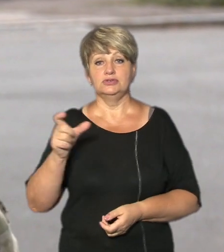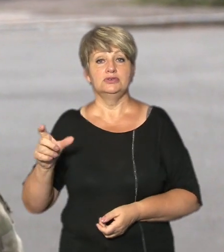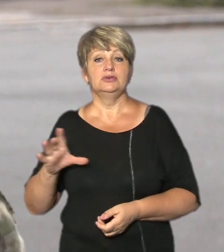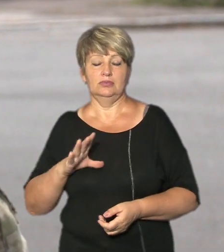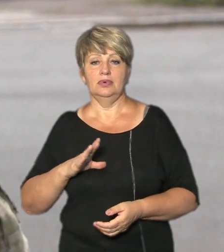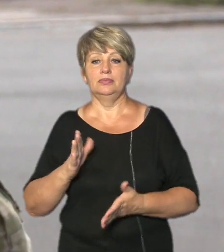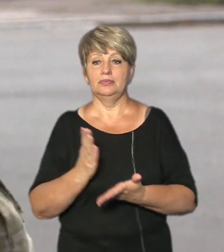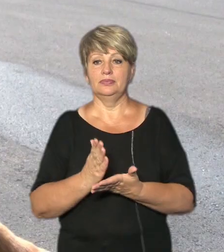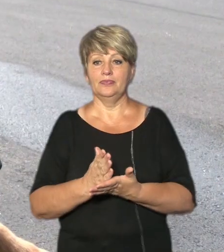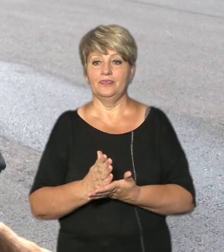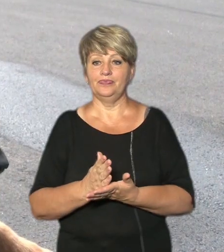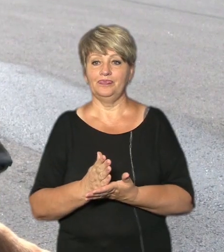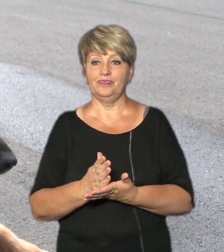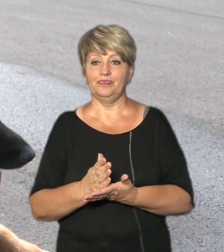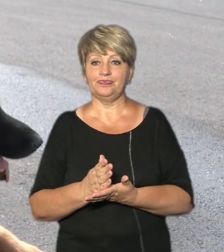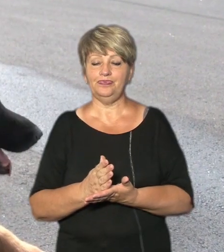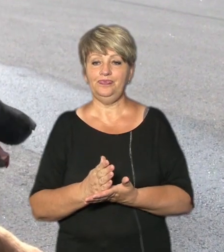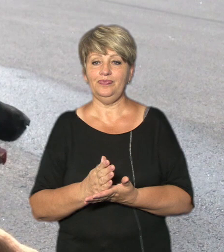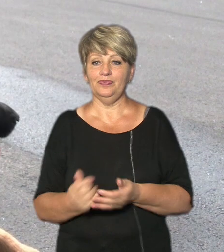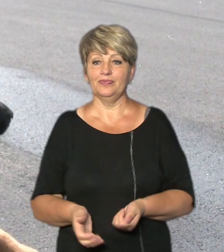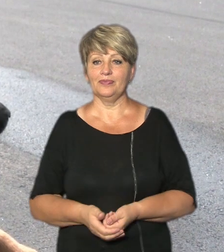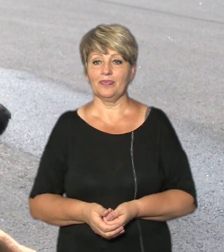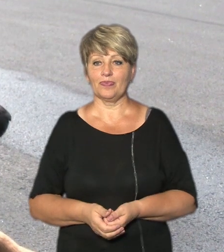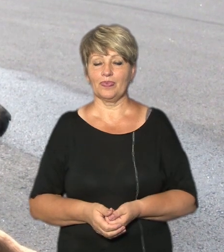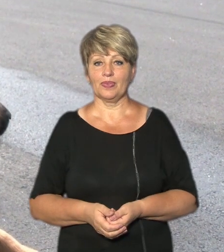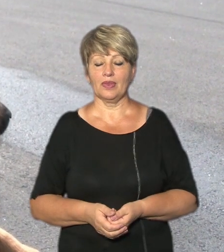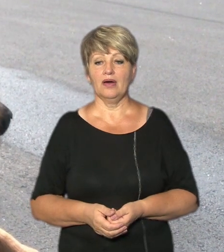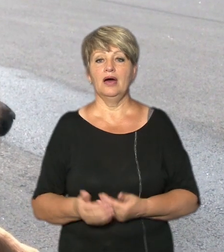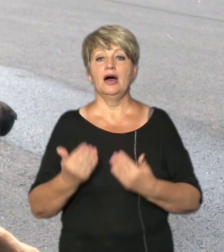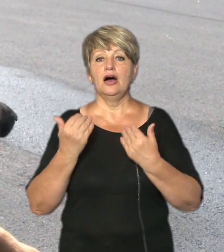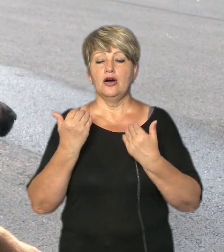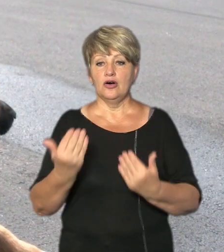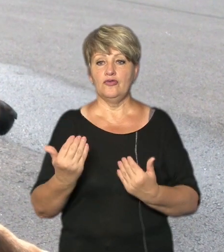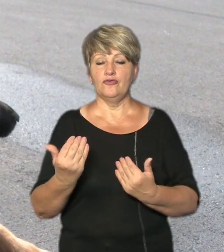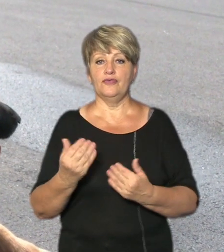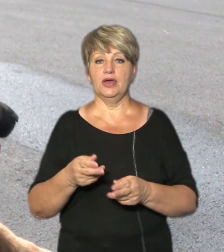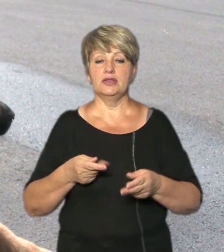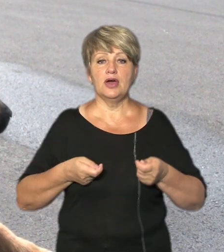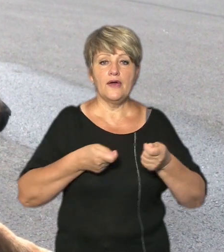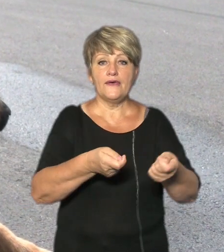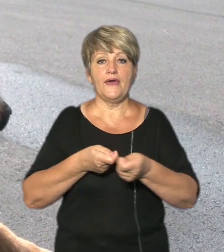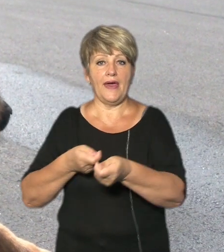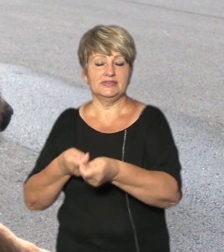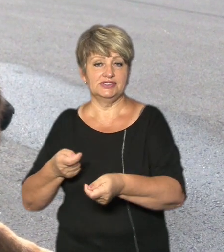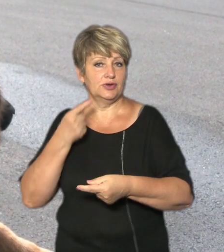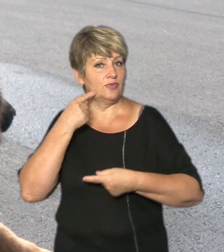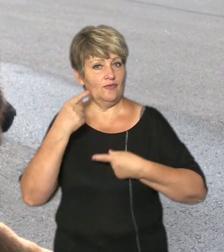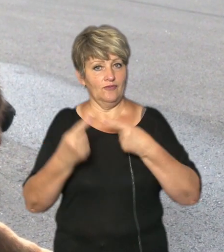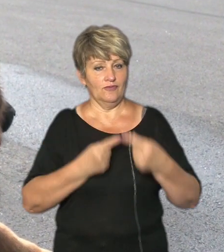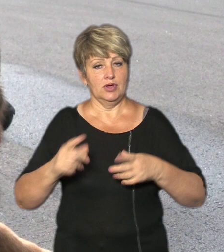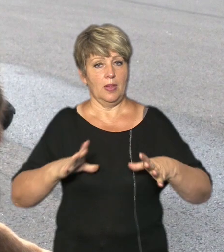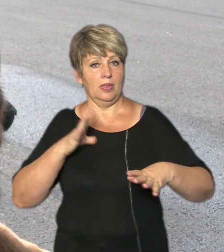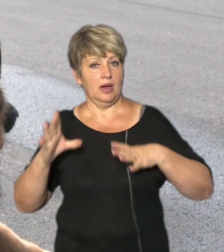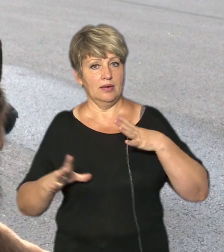їздить по відрядження на кордон